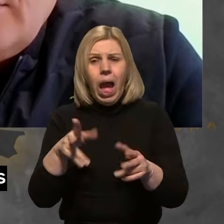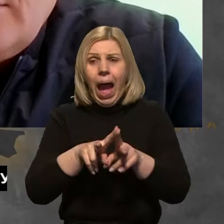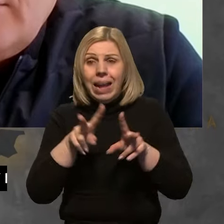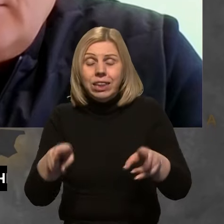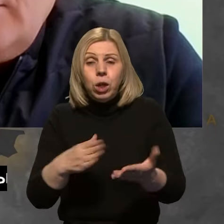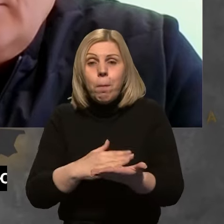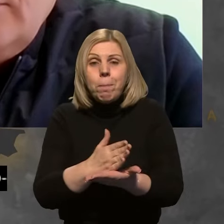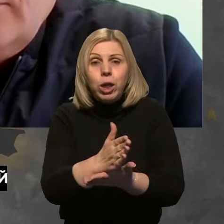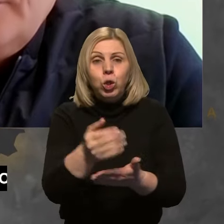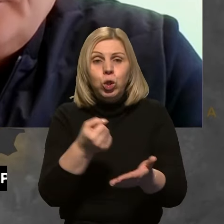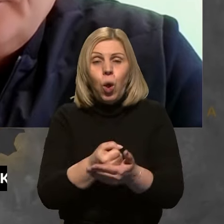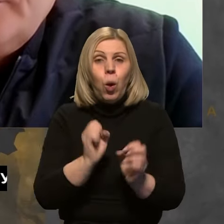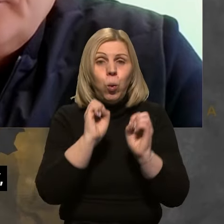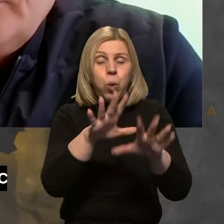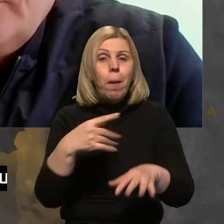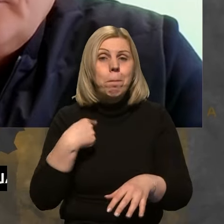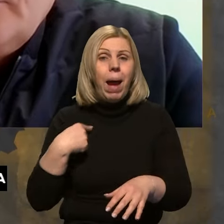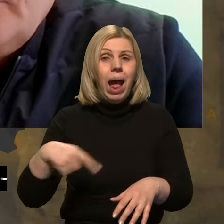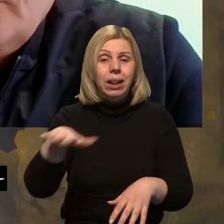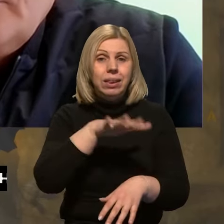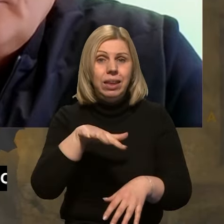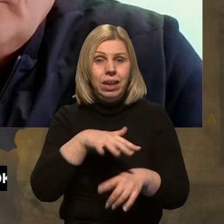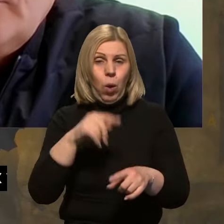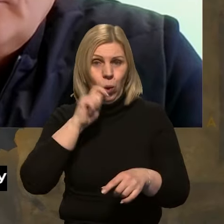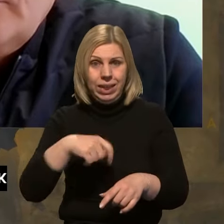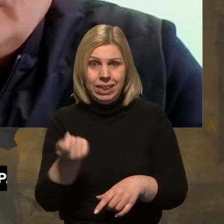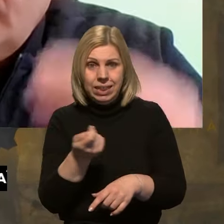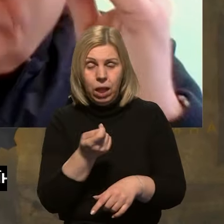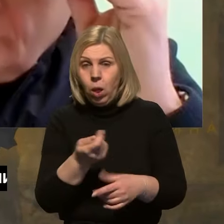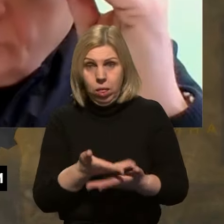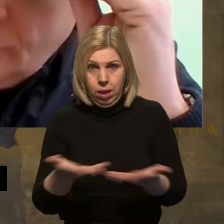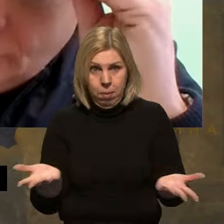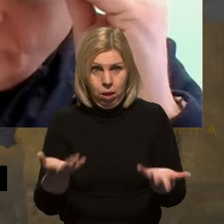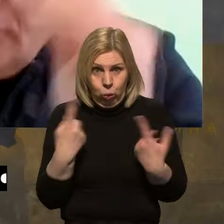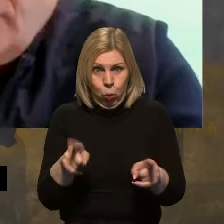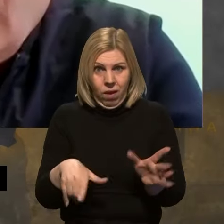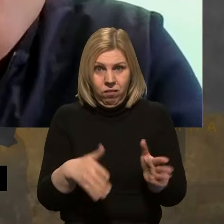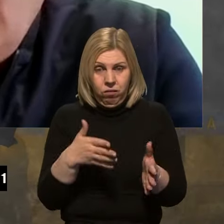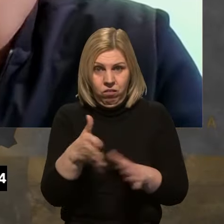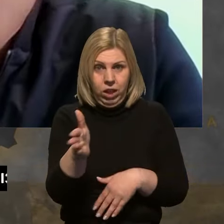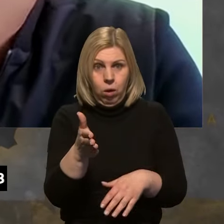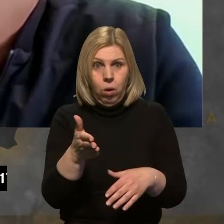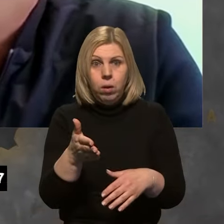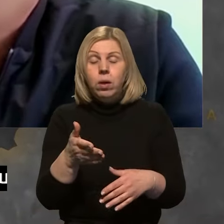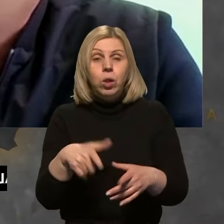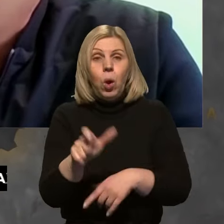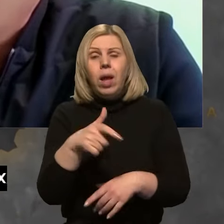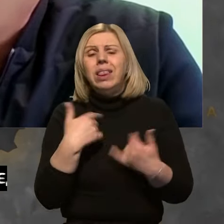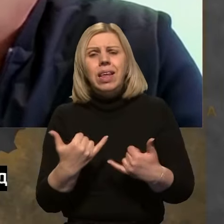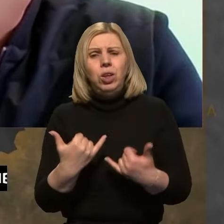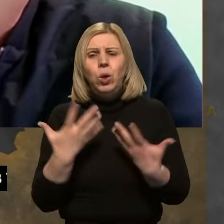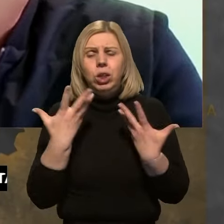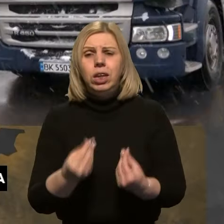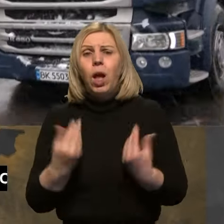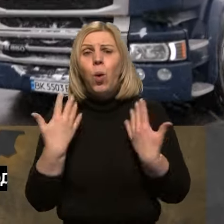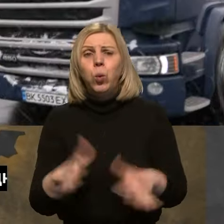маршруту для того, аби довести до балтійських країн українське зерно, немає, так? Ні. На сьогоднішній день